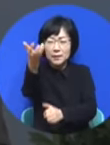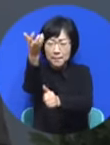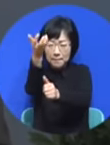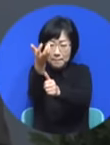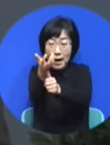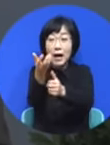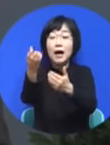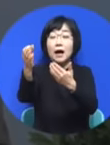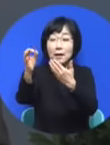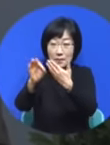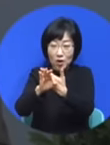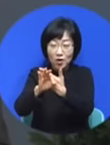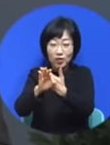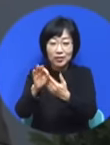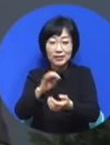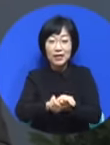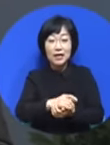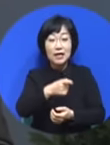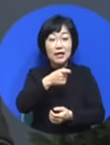권능을 받게 될 것이다.